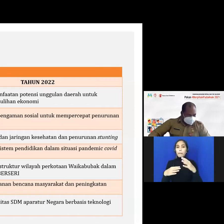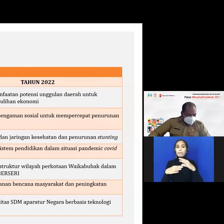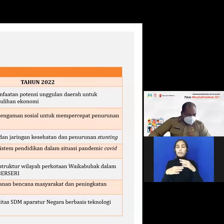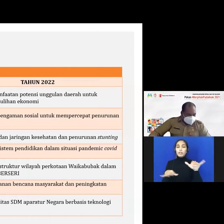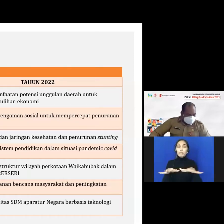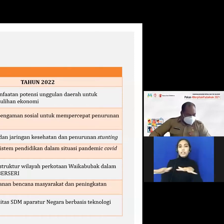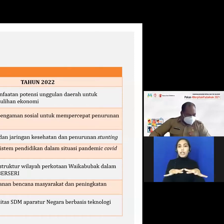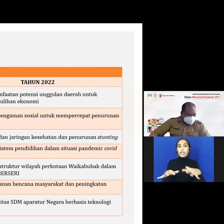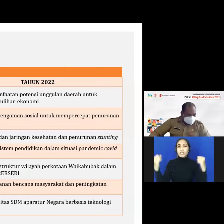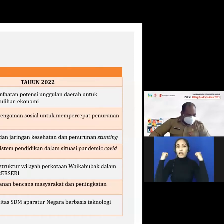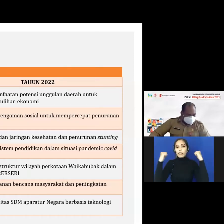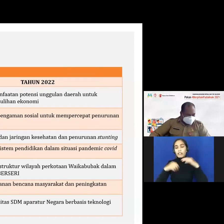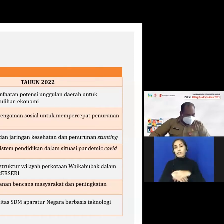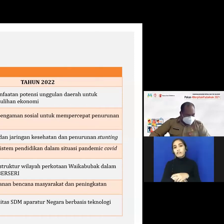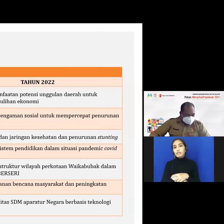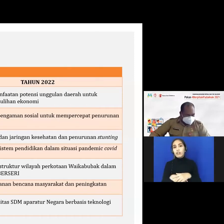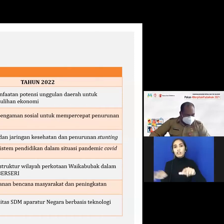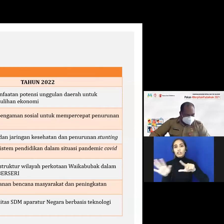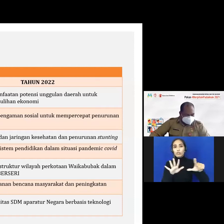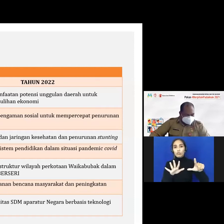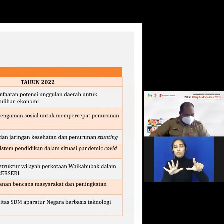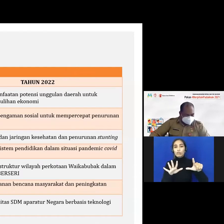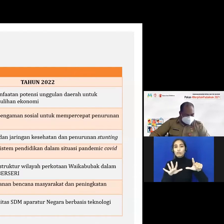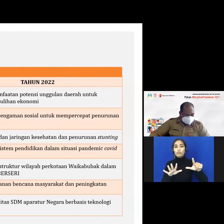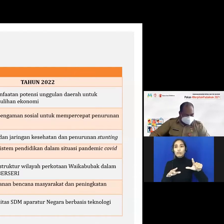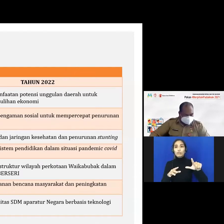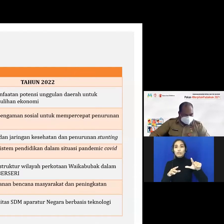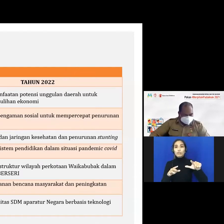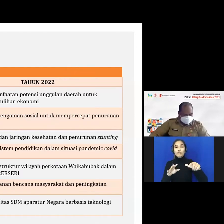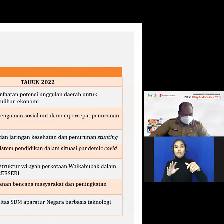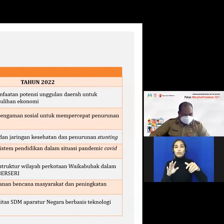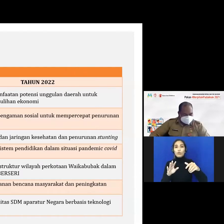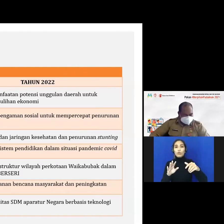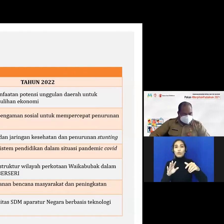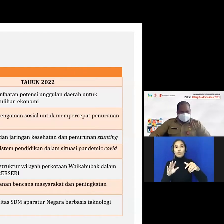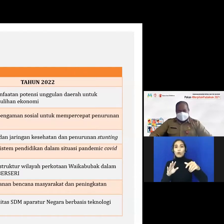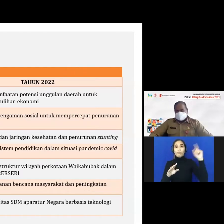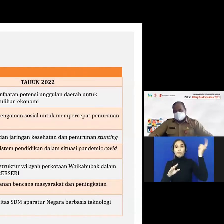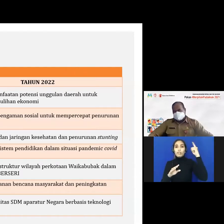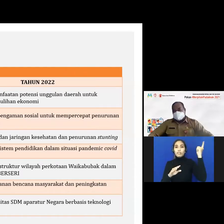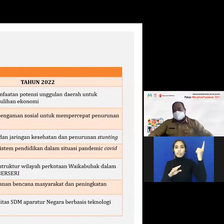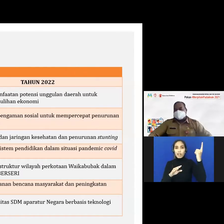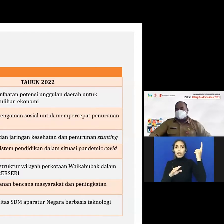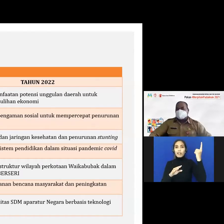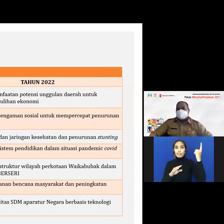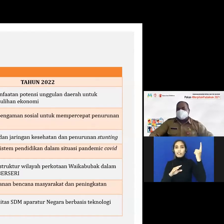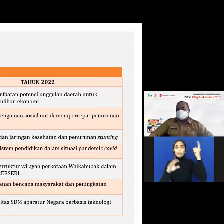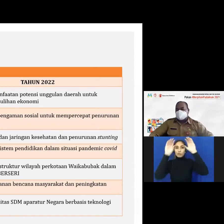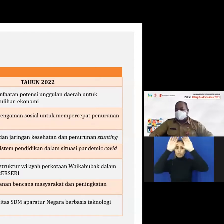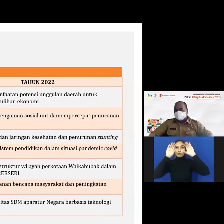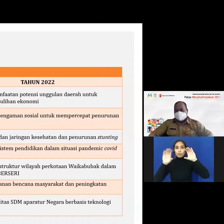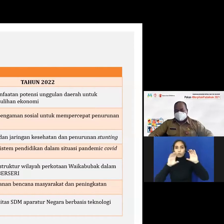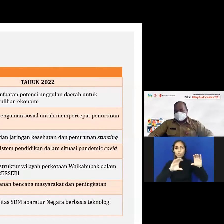lalu yang ketujuh restrukturisasi organisasi birokrasi pemerintah daerah sesuai prinsip good